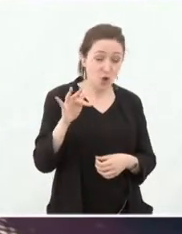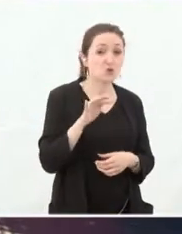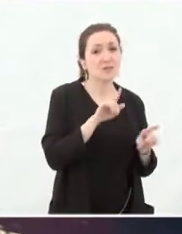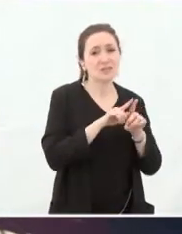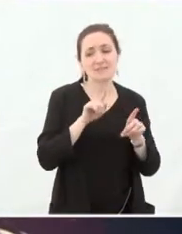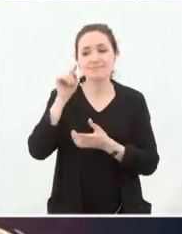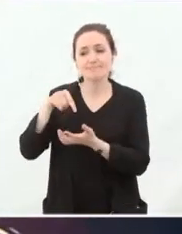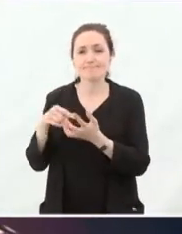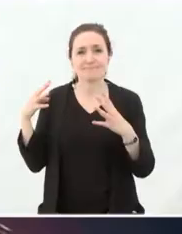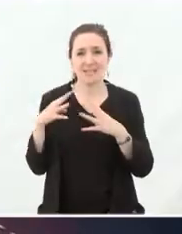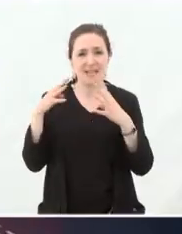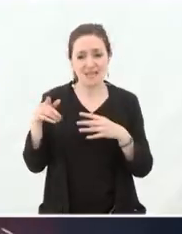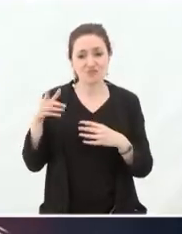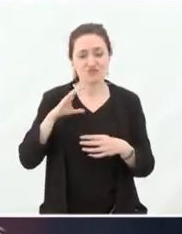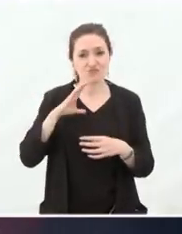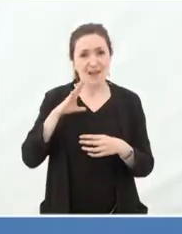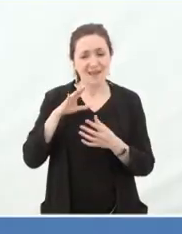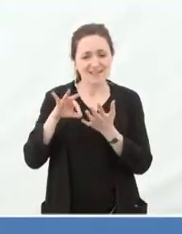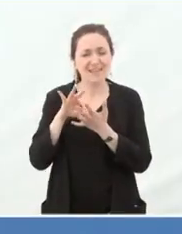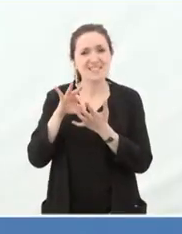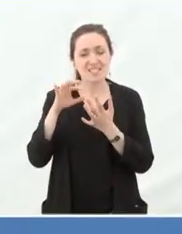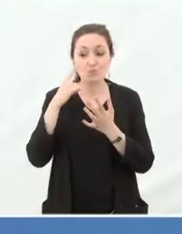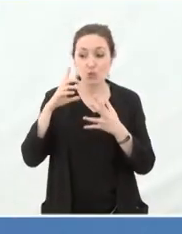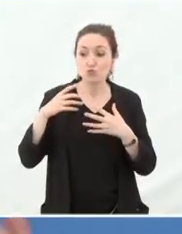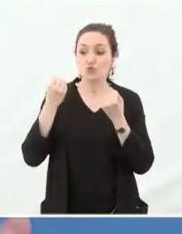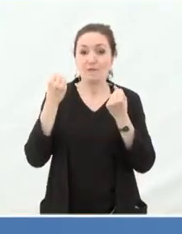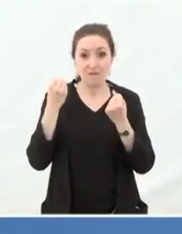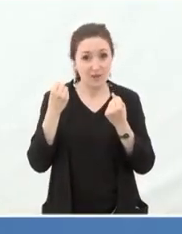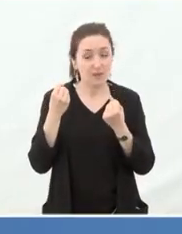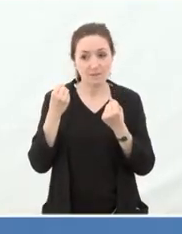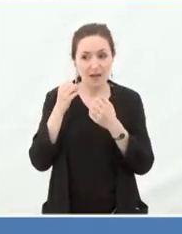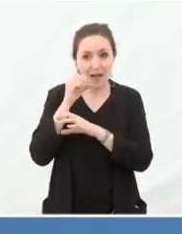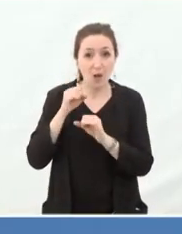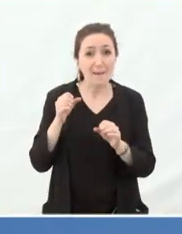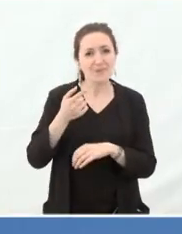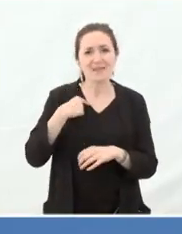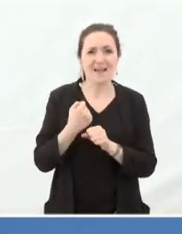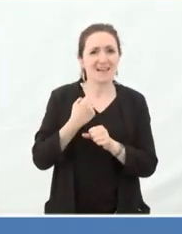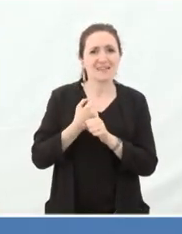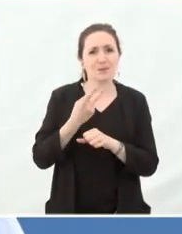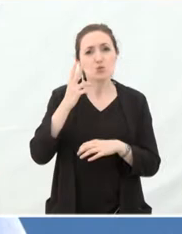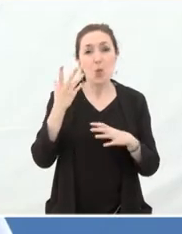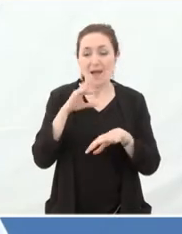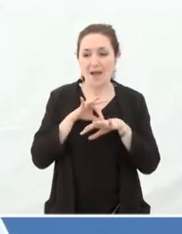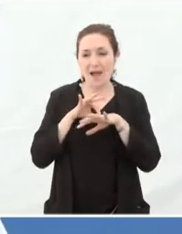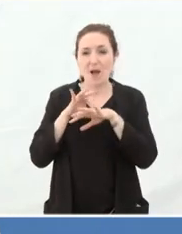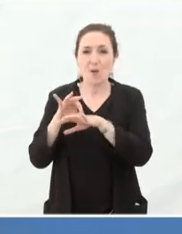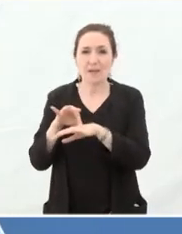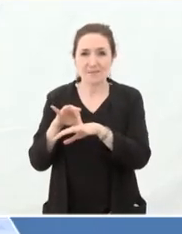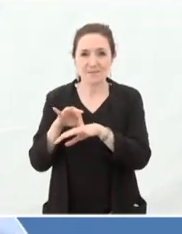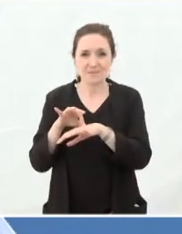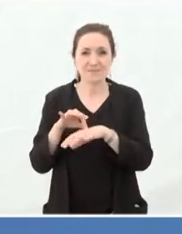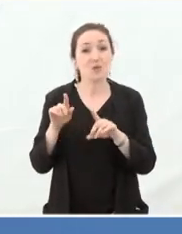comprenne que les gens ont des stratégies de survie qui sont remarquables et que notre travail doit être plutôt de les accompagner. On doit aussi comprendre